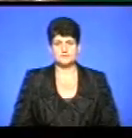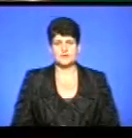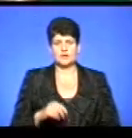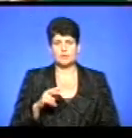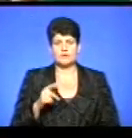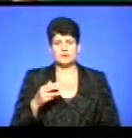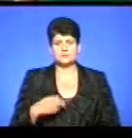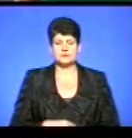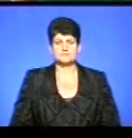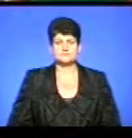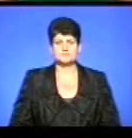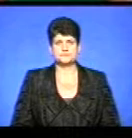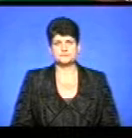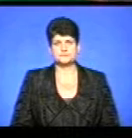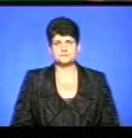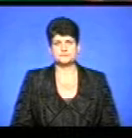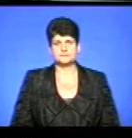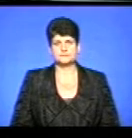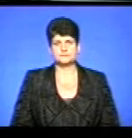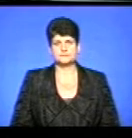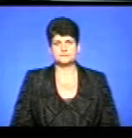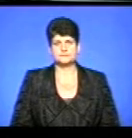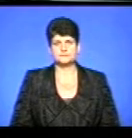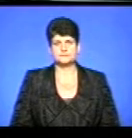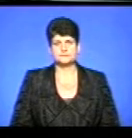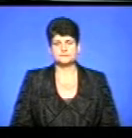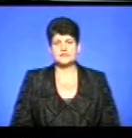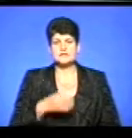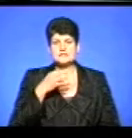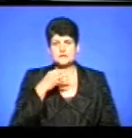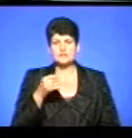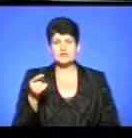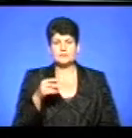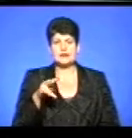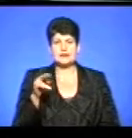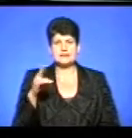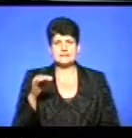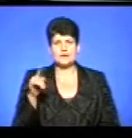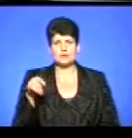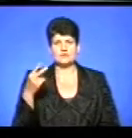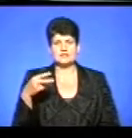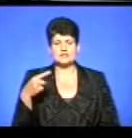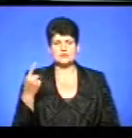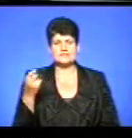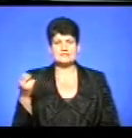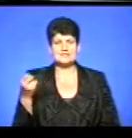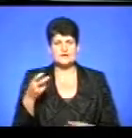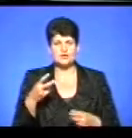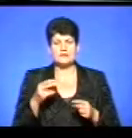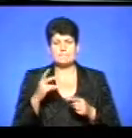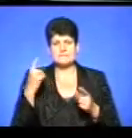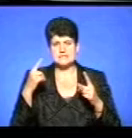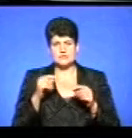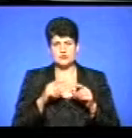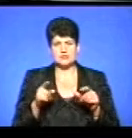Гадомська, Оксана Галіяш, новини. Зазначу, Тернопільський ліцей номер 21, спеціалізована мистецька